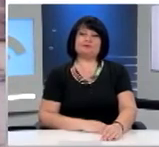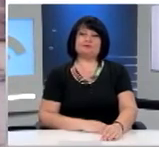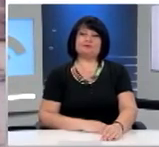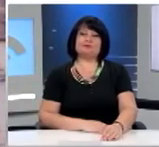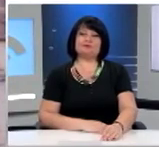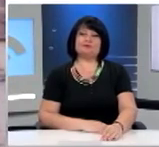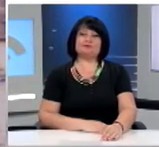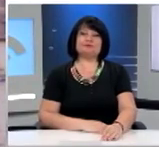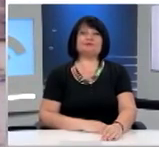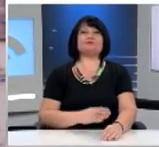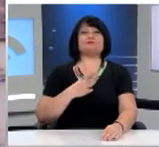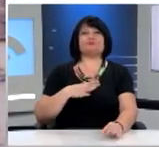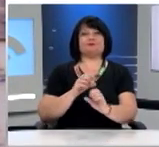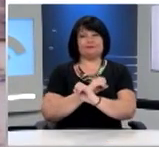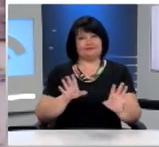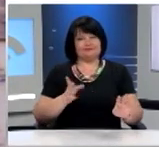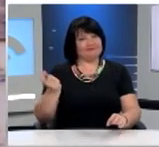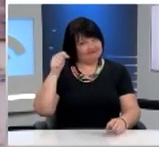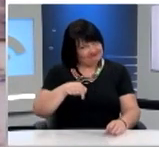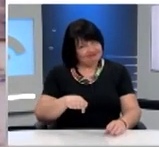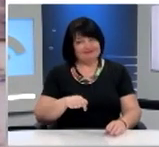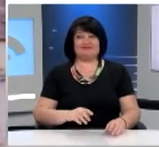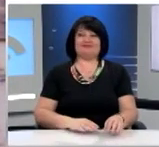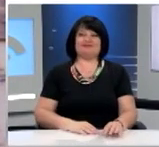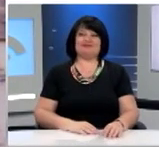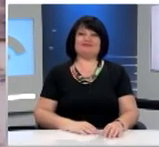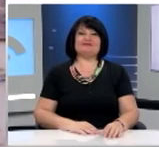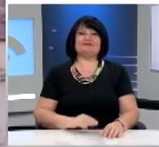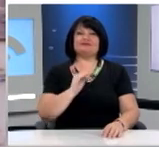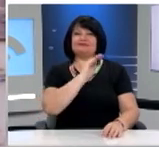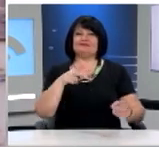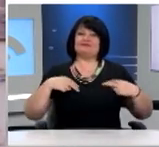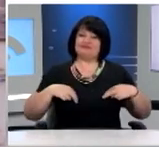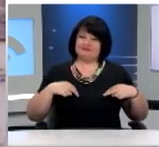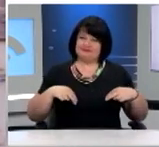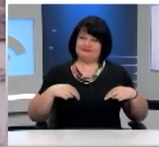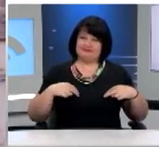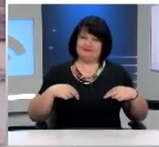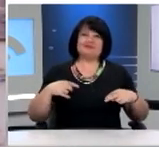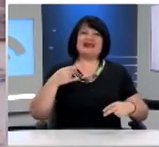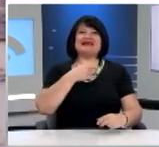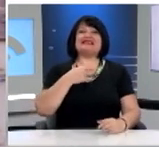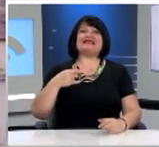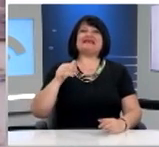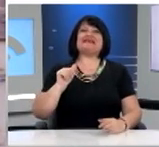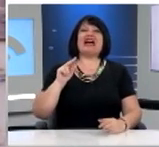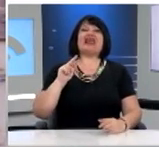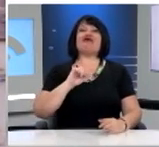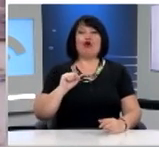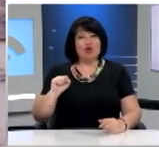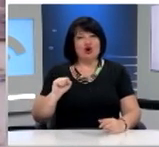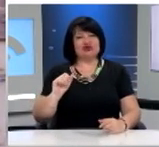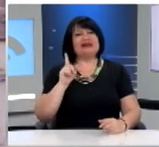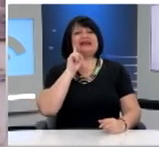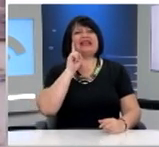Ήθελα να σας ενημερώσω ότι βρίσκεται μαζί μας ο Υφυπουργός κύριος Ζαριφόπουλος και προσήλθε